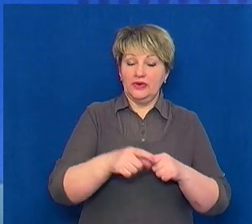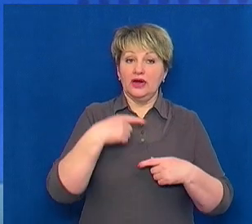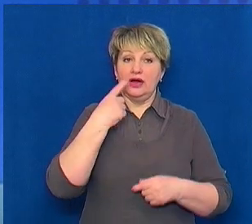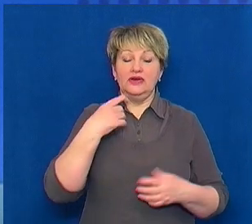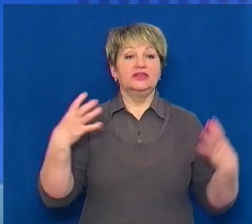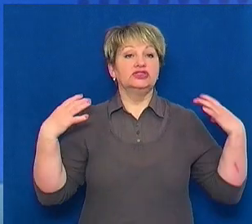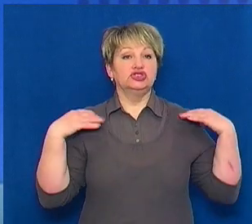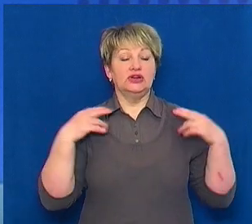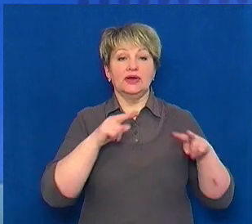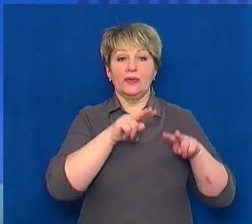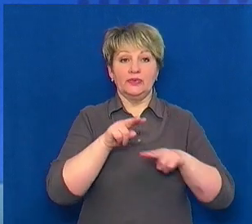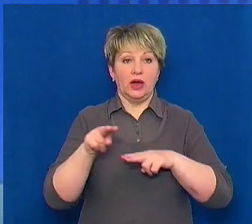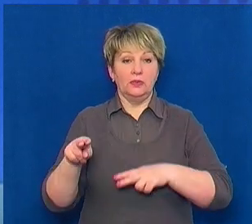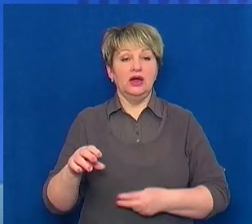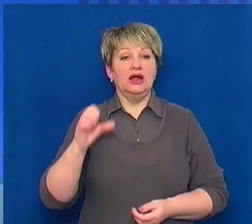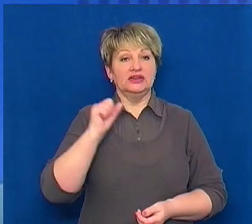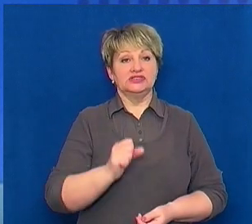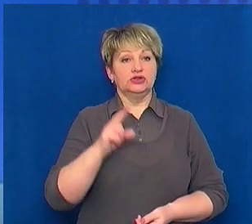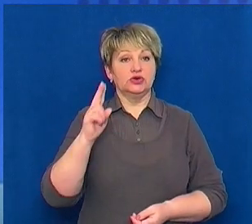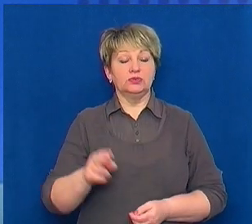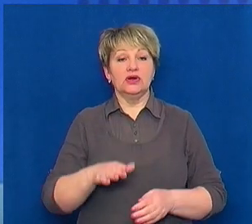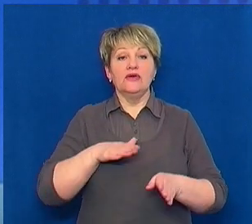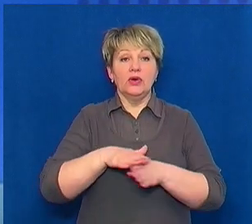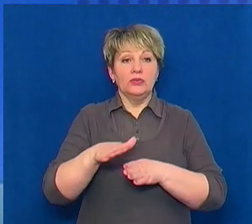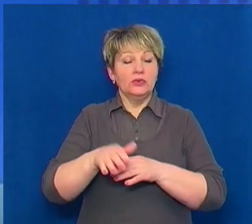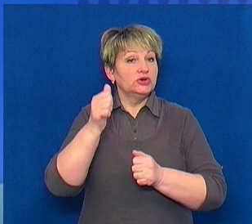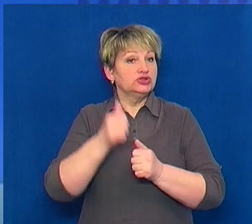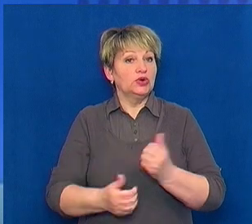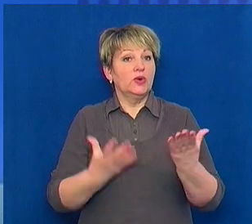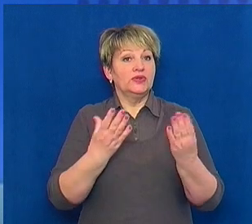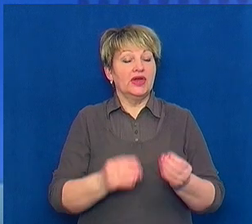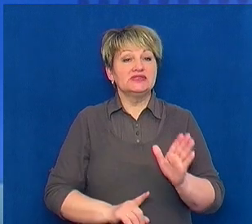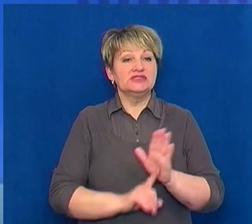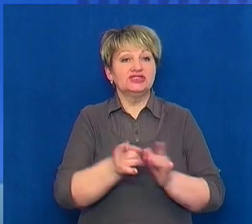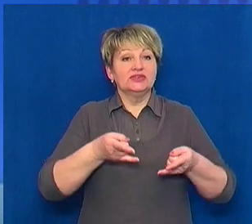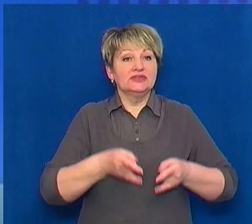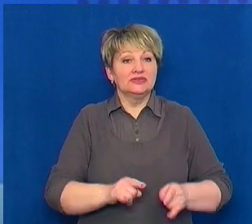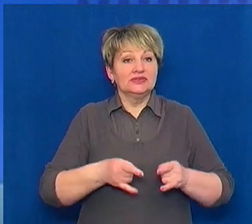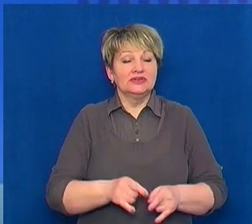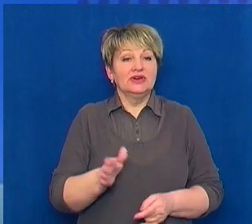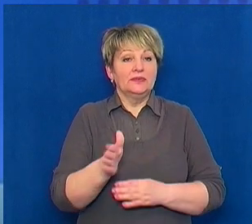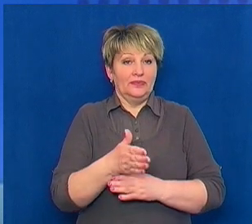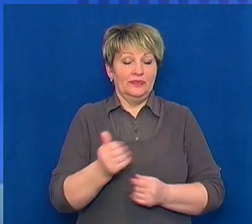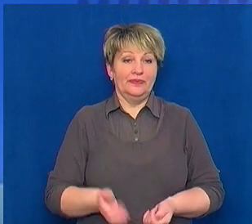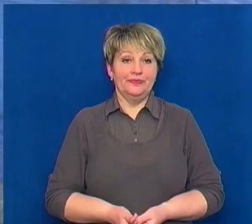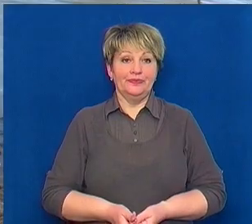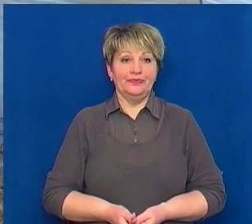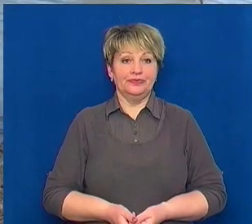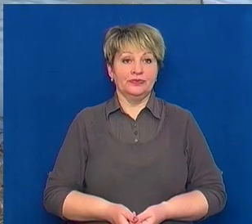відділу екологічного нагляду Олександр Кужим, здійснюють щодня від початку нересту. Рейд вирушила і наша Дар'я Шевченко.